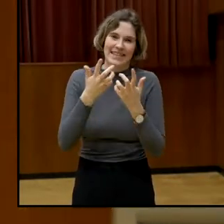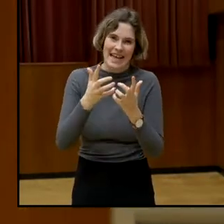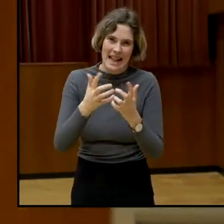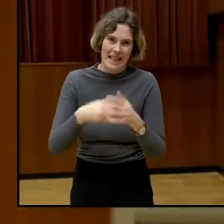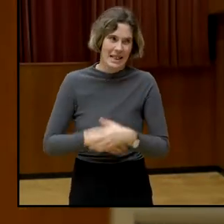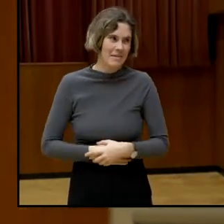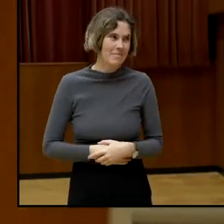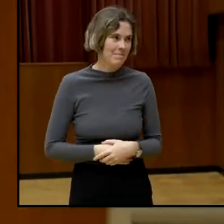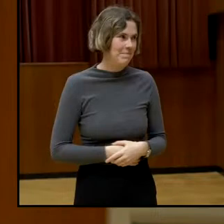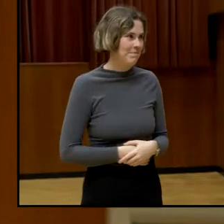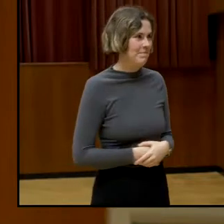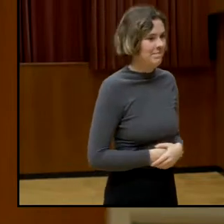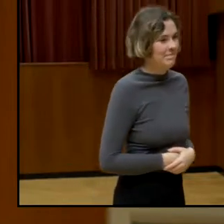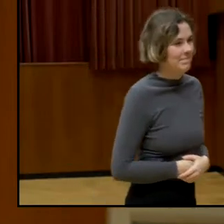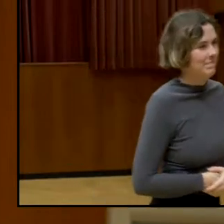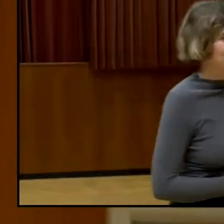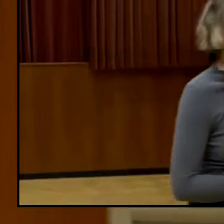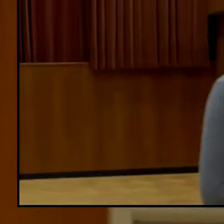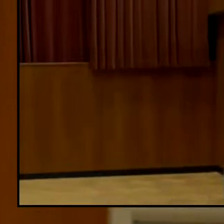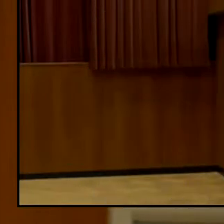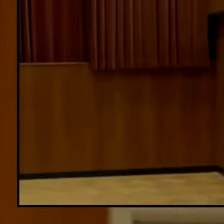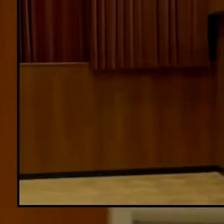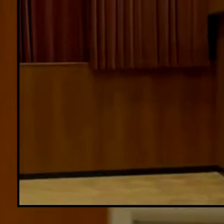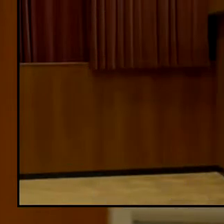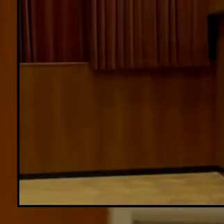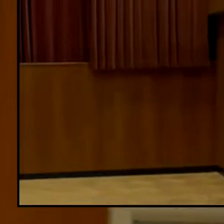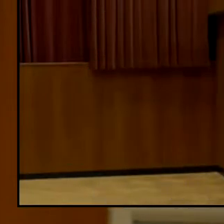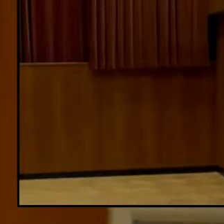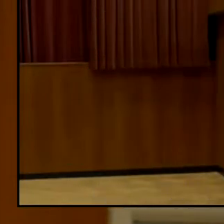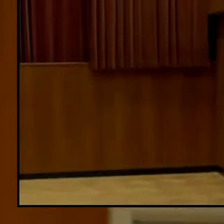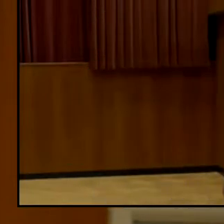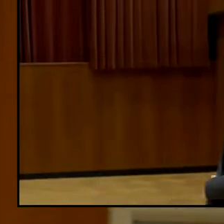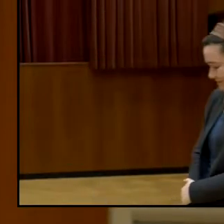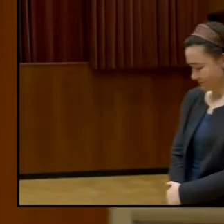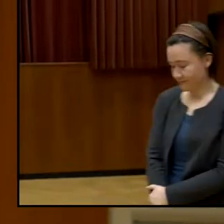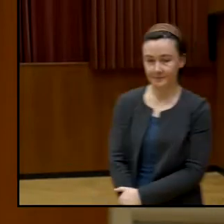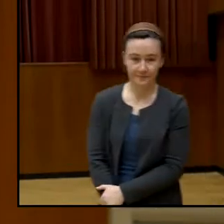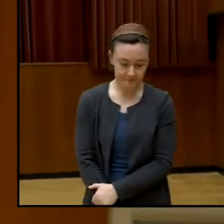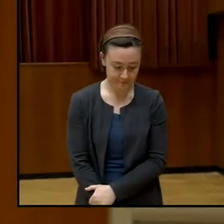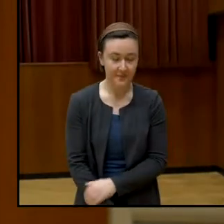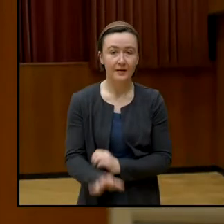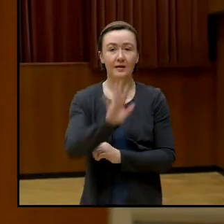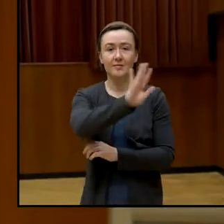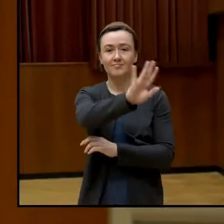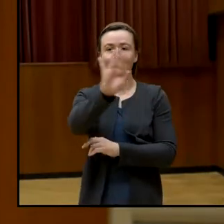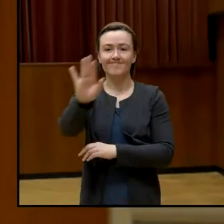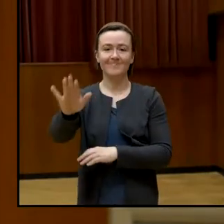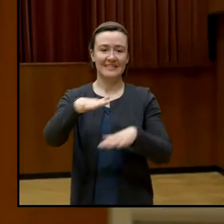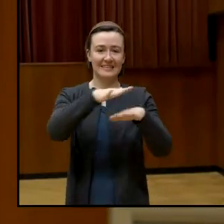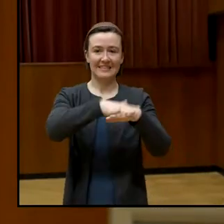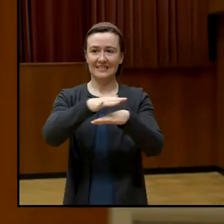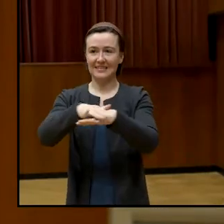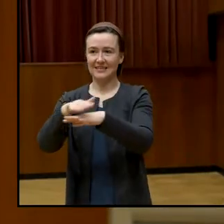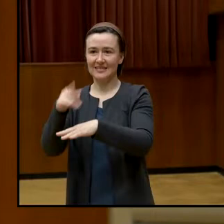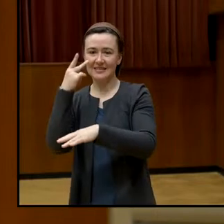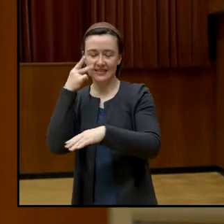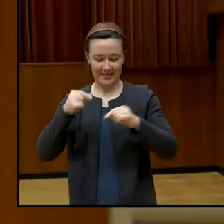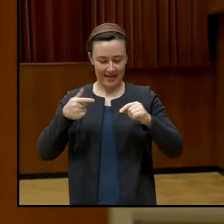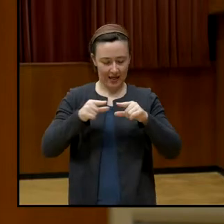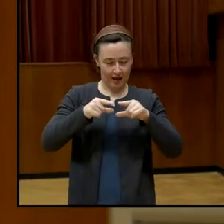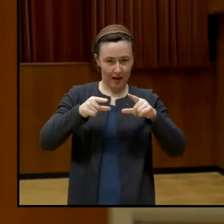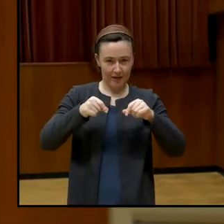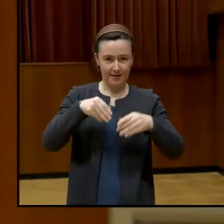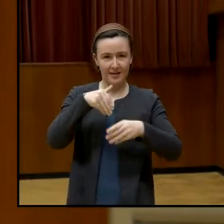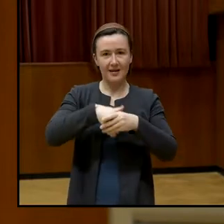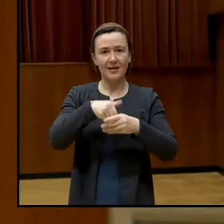Auf den Sitzplätzen finden Sie alle Kärtchen mit QR-Codes. All jene Leute, die